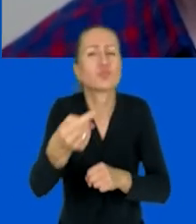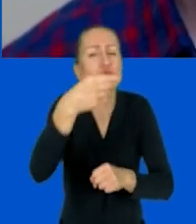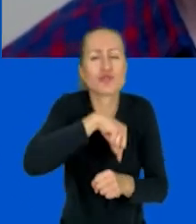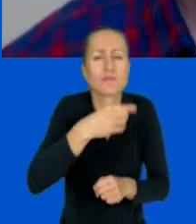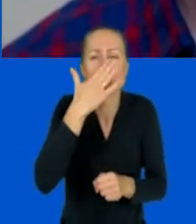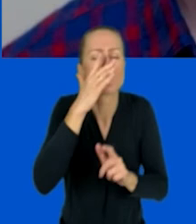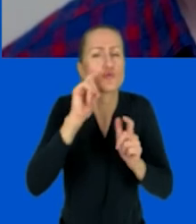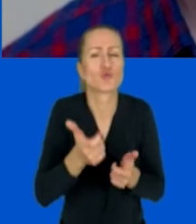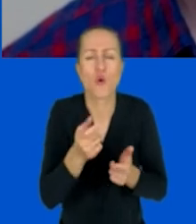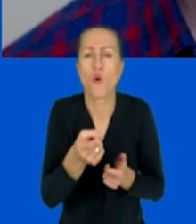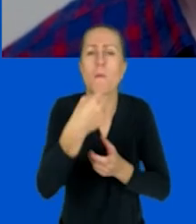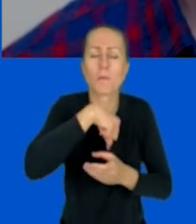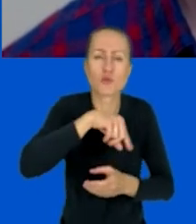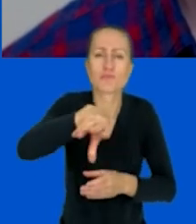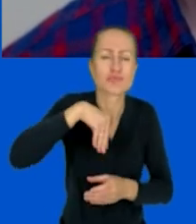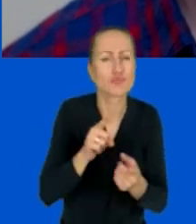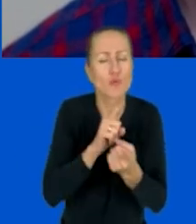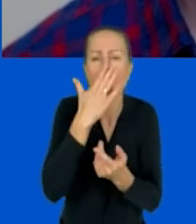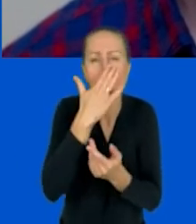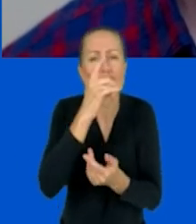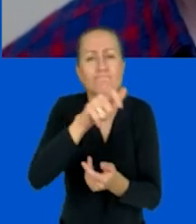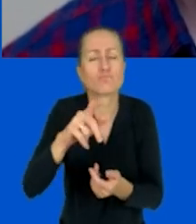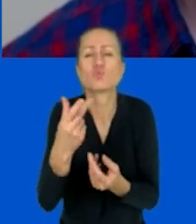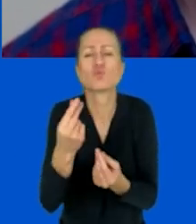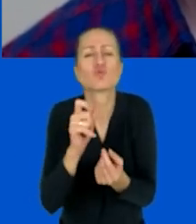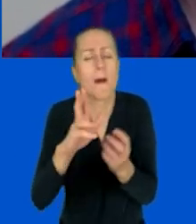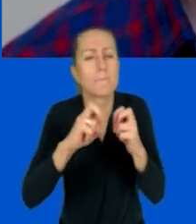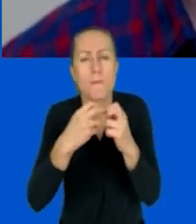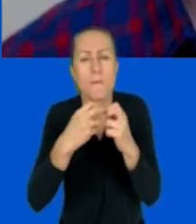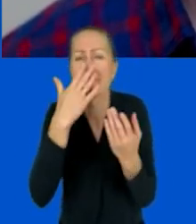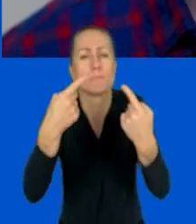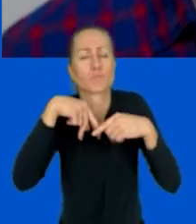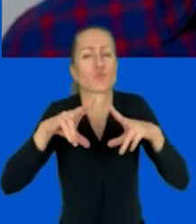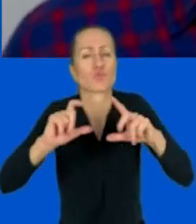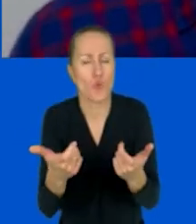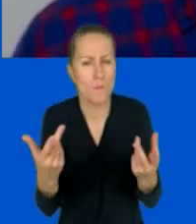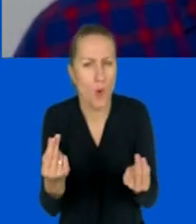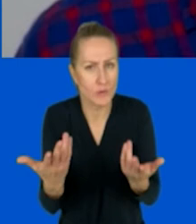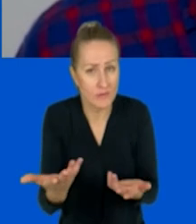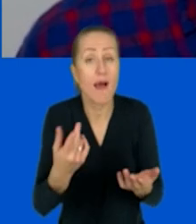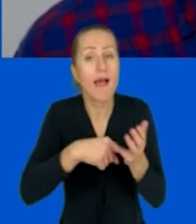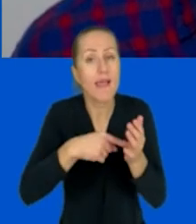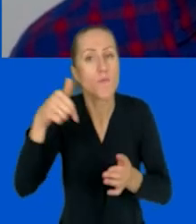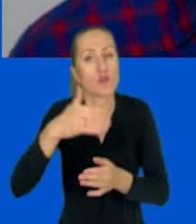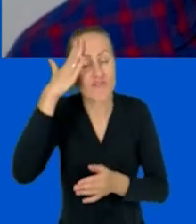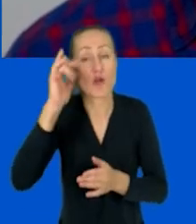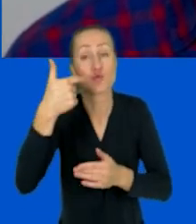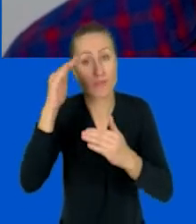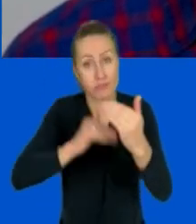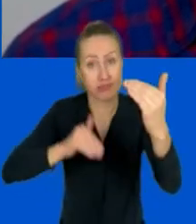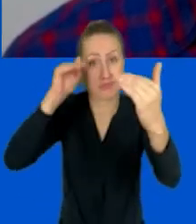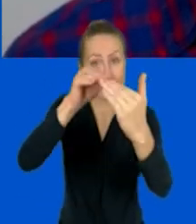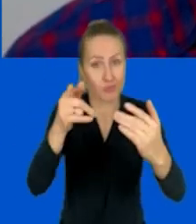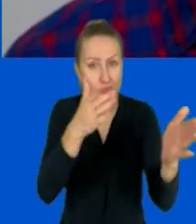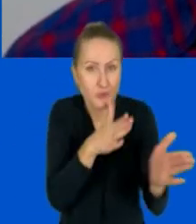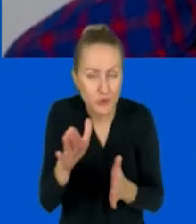tego pokoju, do naszego spotkania, żeby też mieć świadomość, co dla nich przygotować i